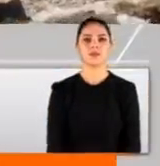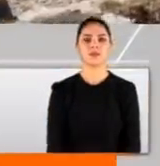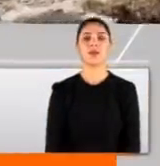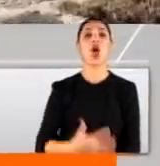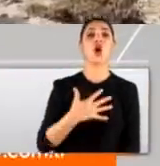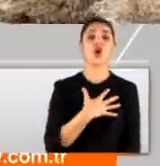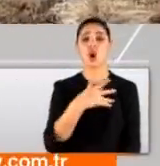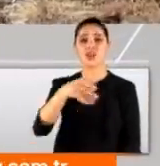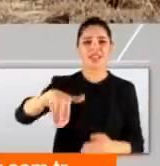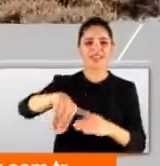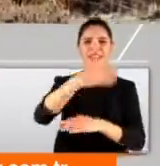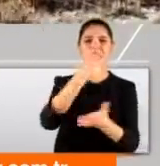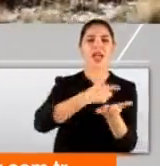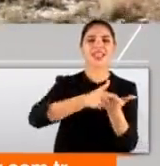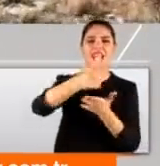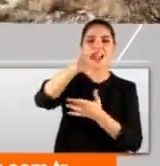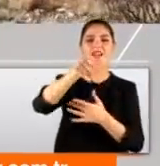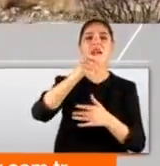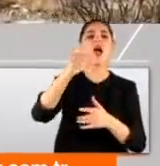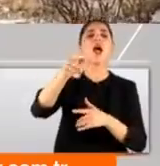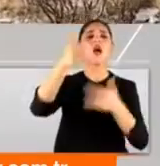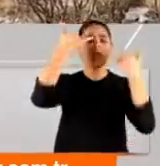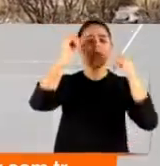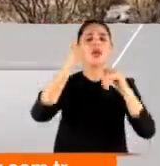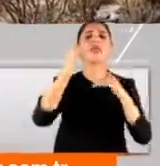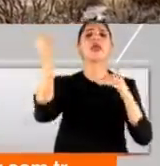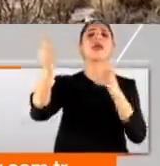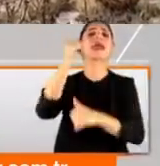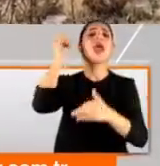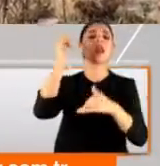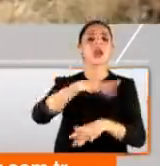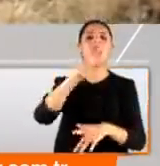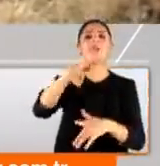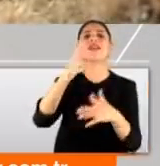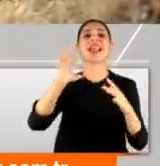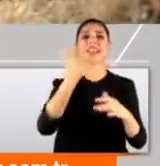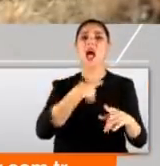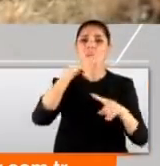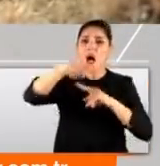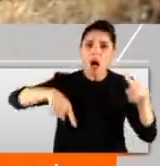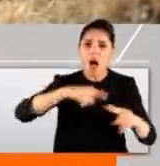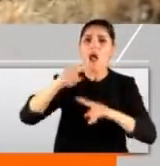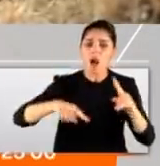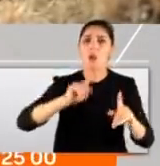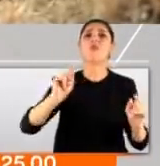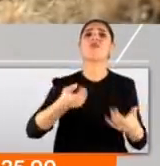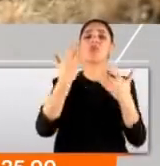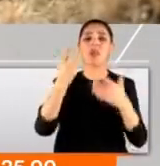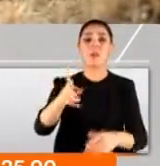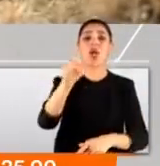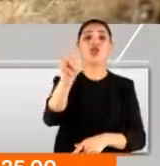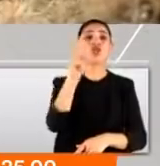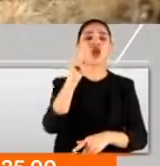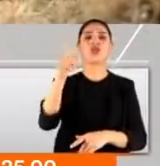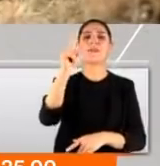Konya'da otlamaya çıkan inek geri dönmedi. Sahibi 10 gün boyunca dağ taş demeden onu aradı. Ancak bulamadı. Sonunda bir